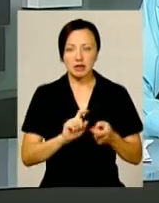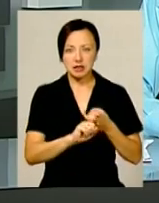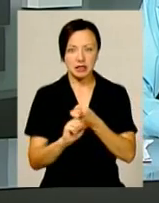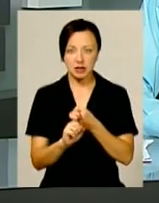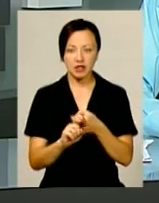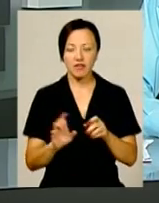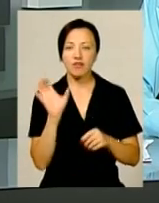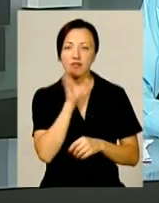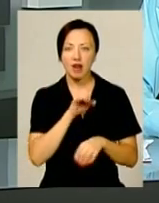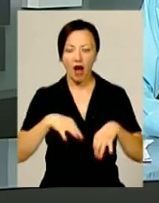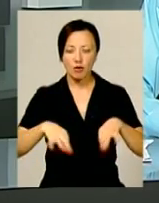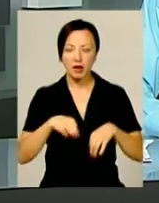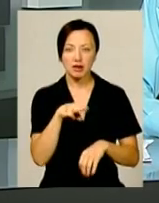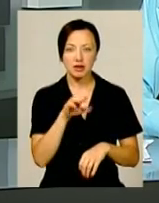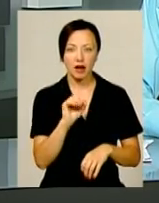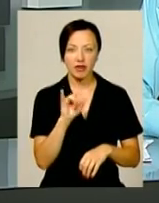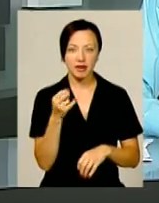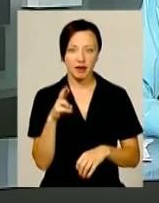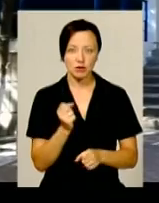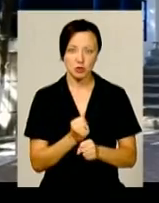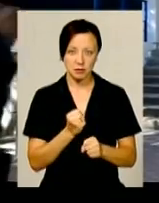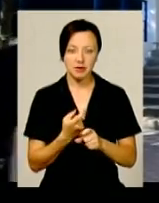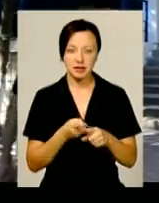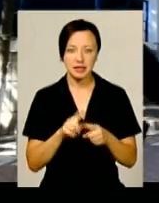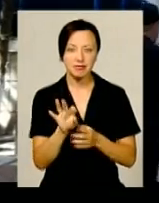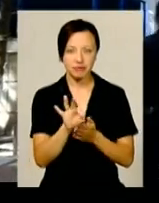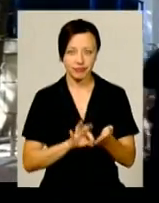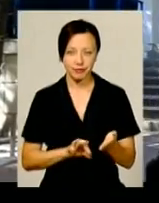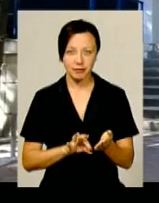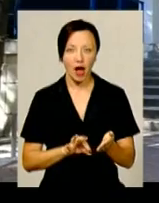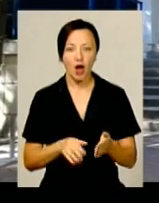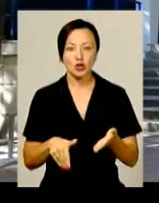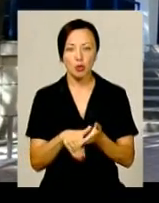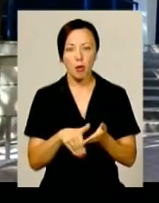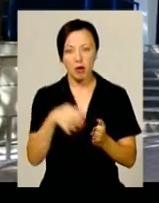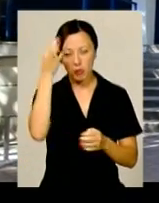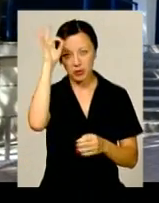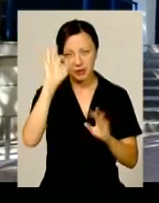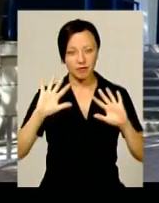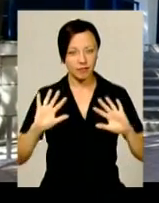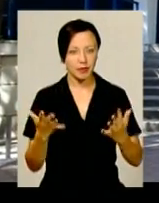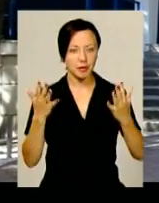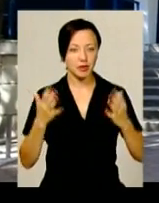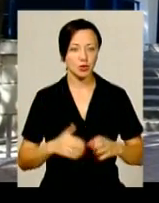котрий викрав автомобіль «Таврія». І зробили це справді за гарячими слідами. А допоміг полісменам випадок.